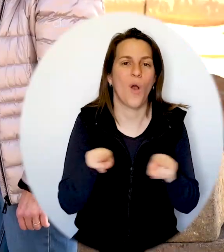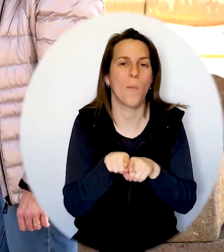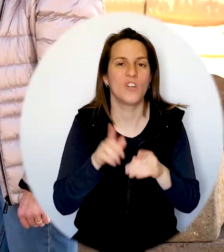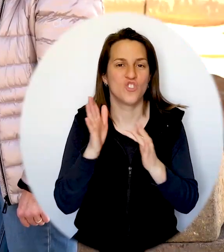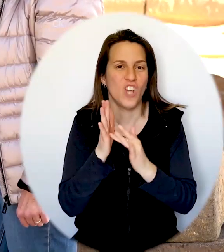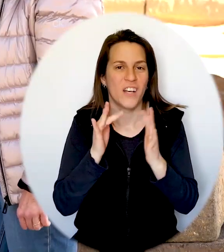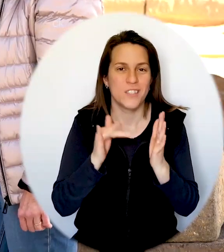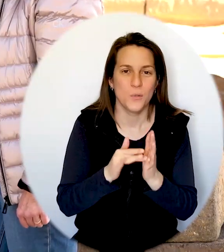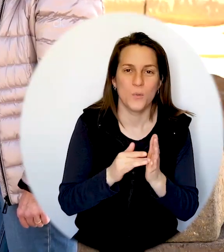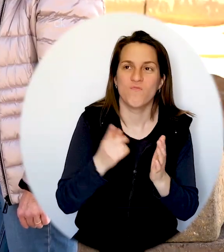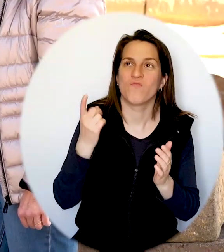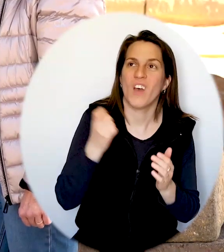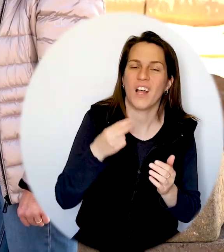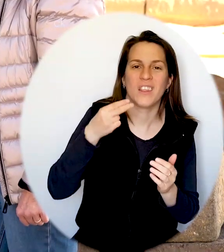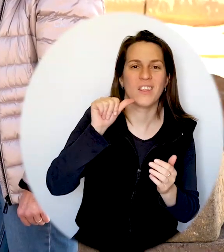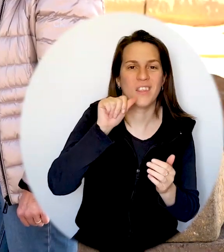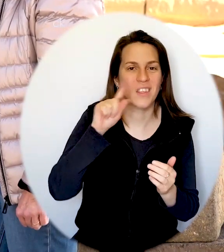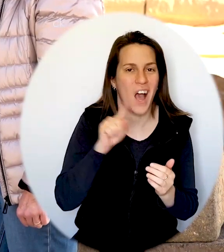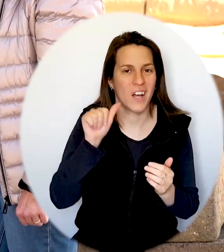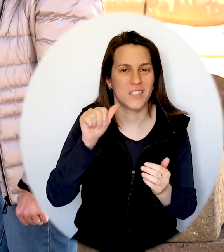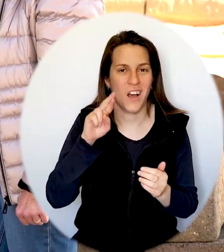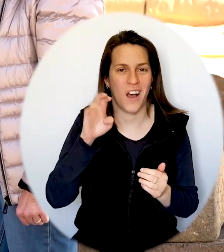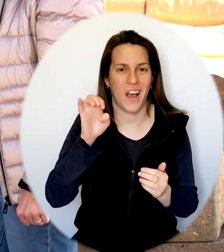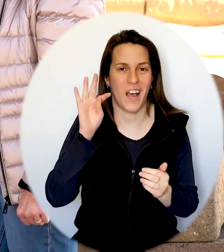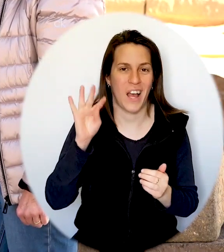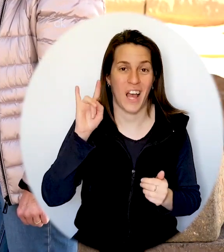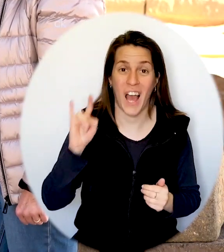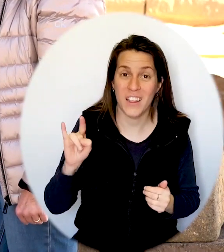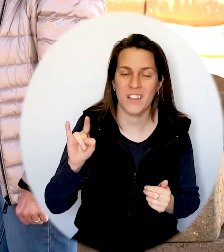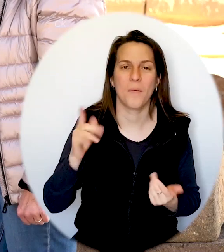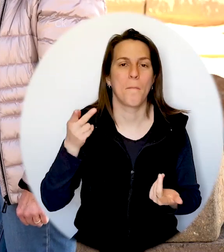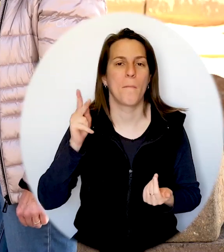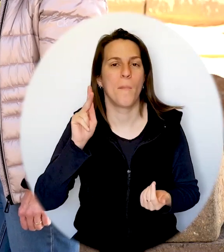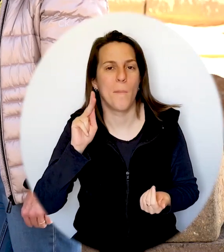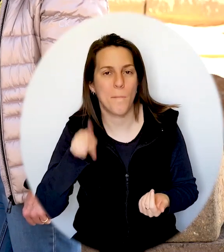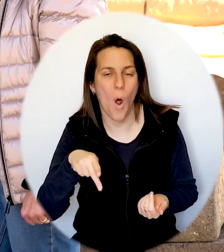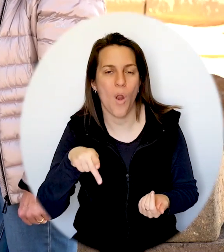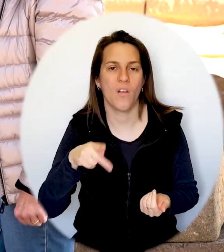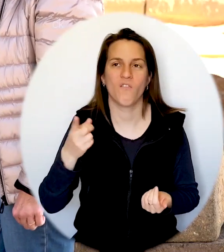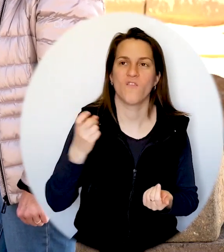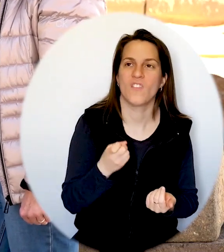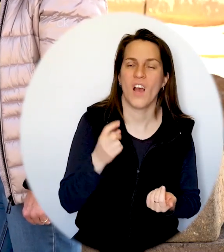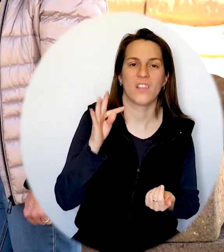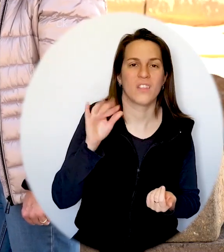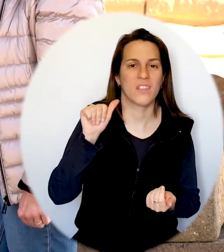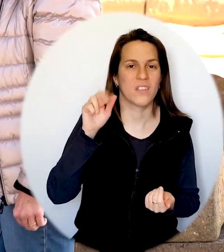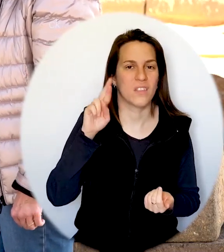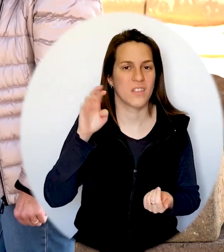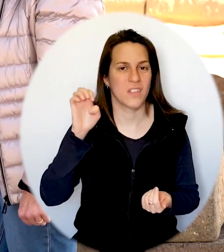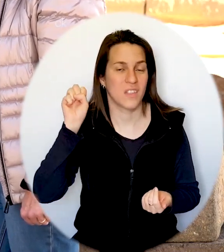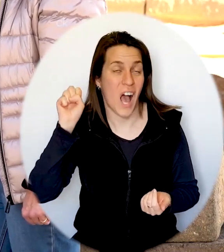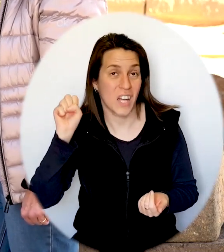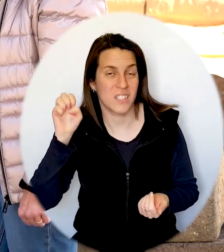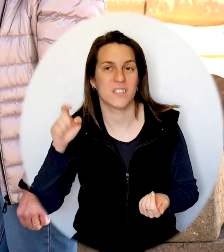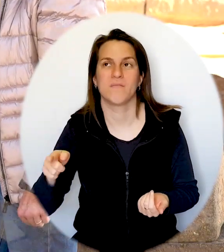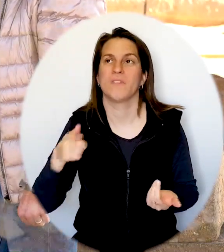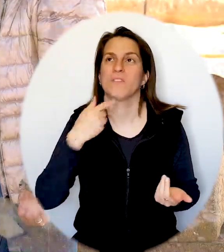Nazareth, Paul de Tarse. Parce qu'on se différencie, on se reconnaît grâce à la ville où